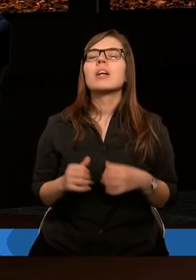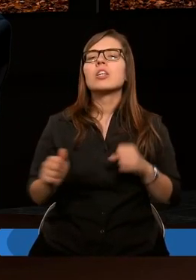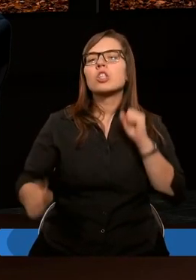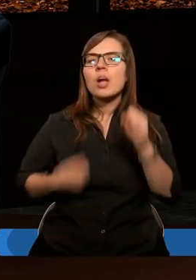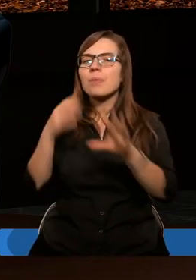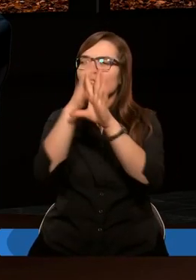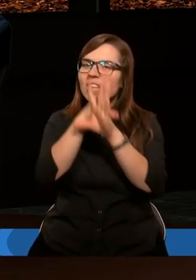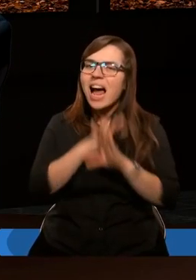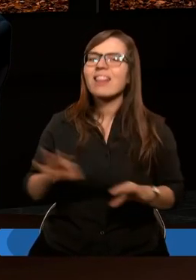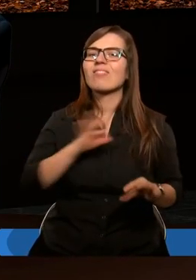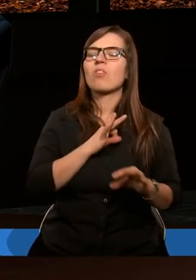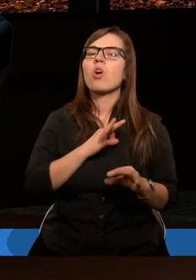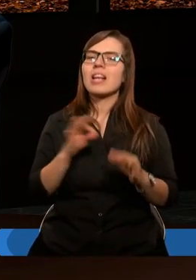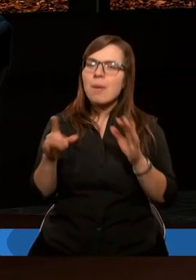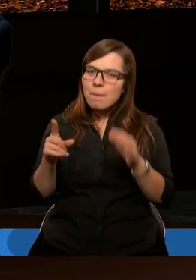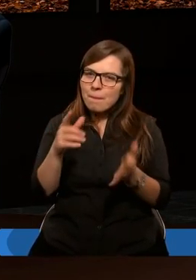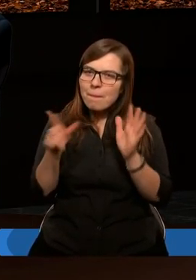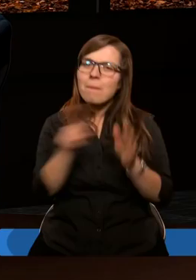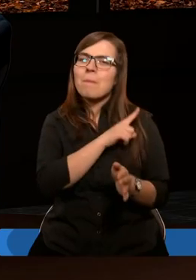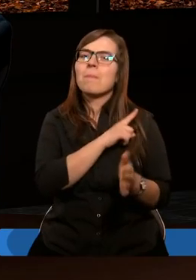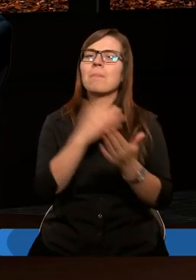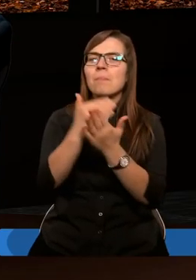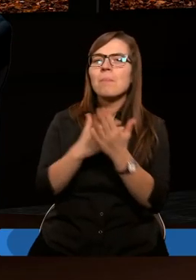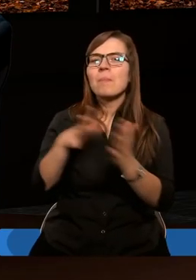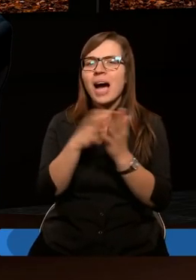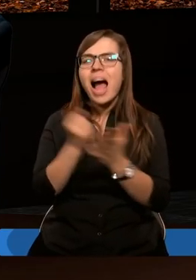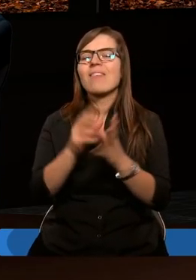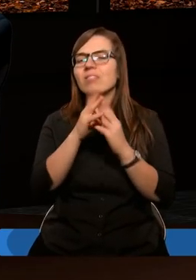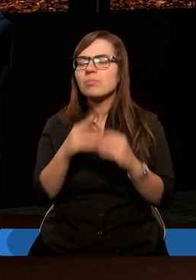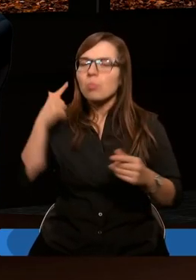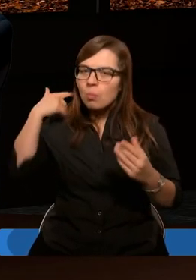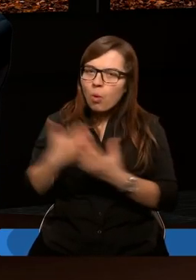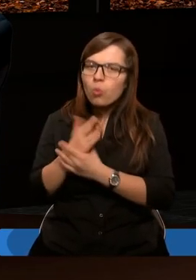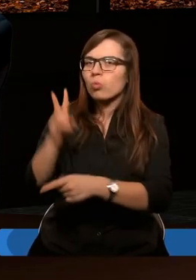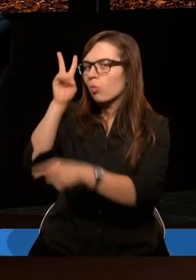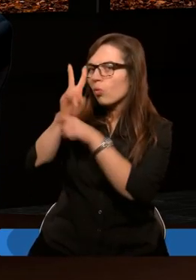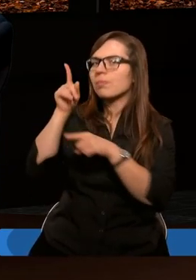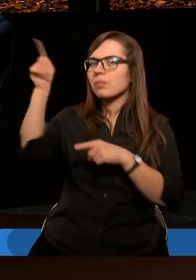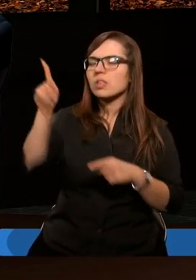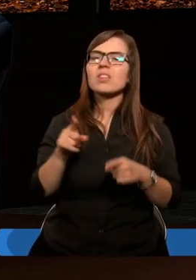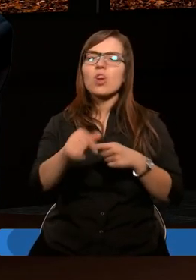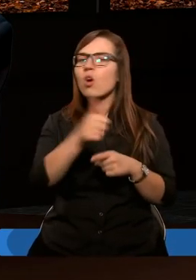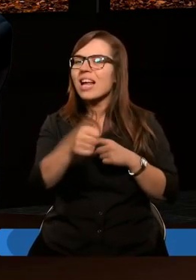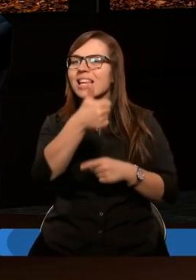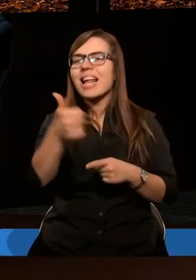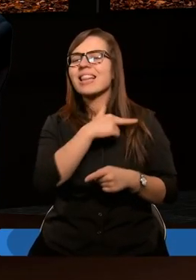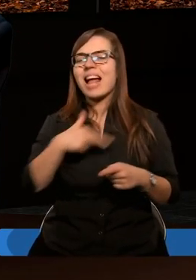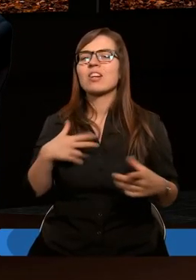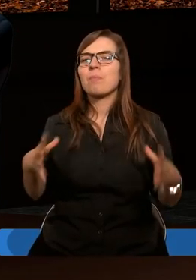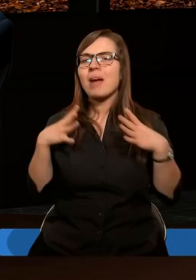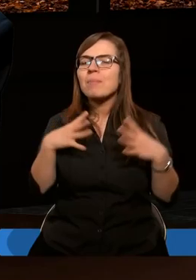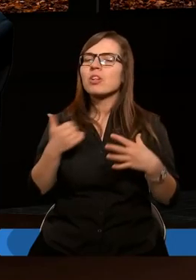szanowali Twoje prawa, posłuszni byli im, bo to jest jedyne nasze bezpieczeństwo.